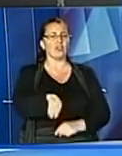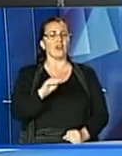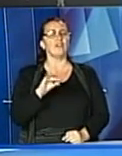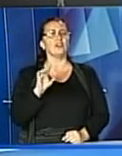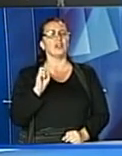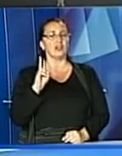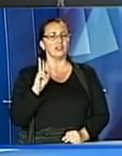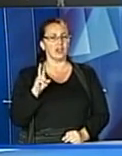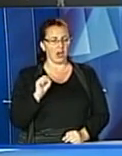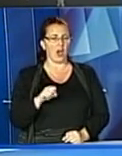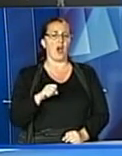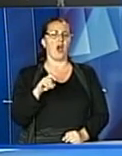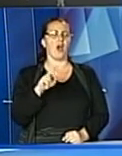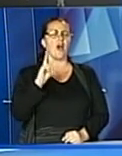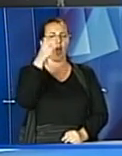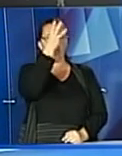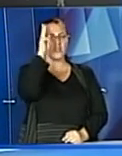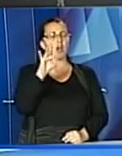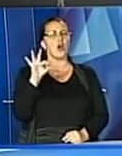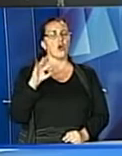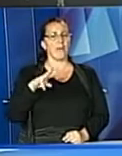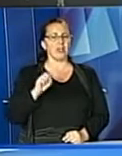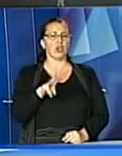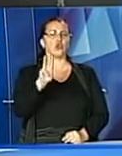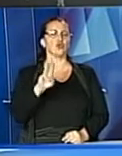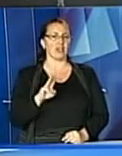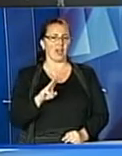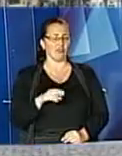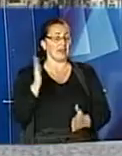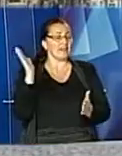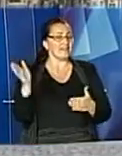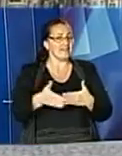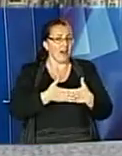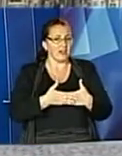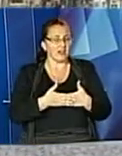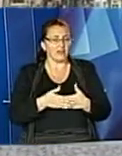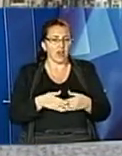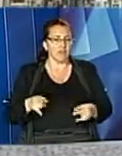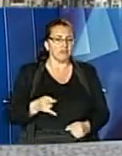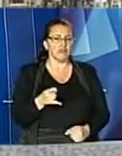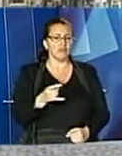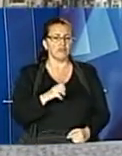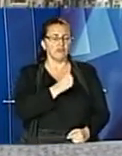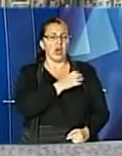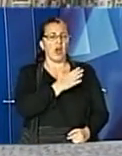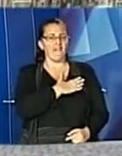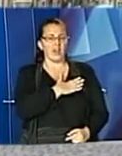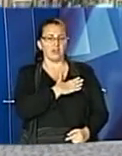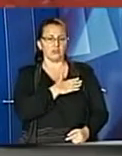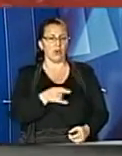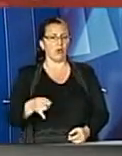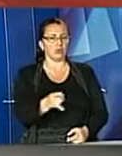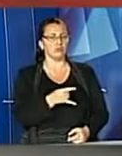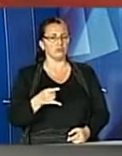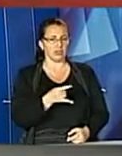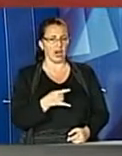Шухевича. Відтепер частину вулиці Франка закрили для проїзду приватного транспорту, а на односторонній вулиці Шухевича